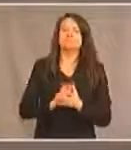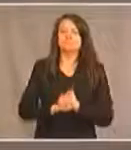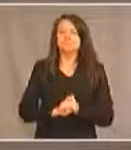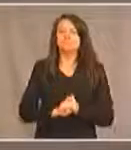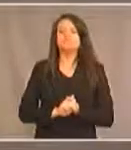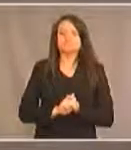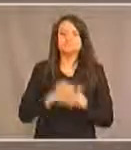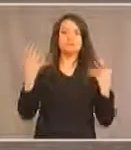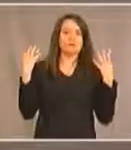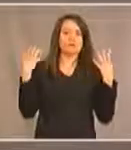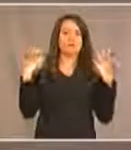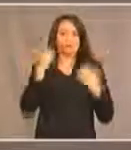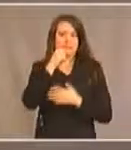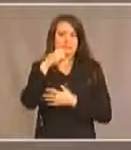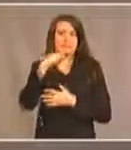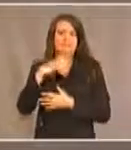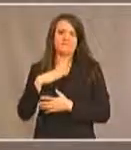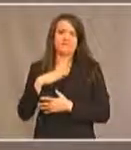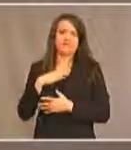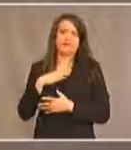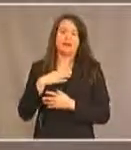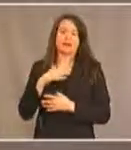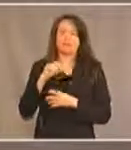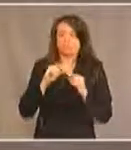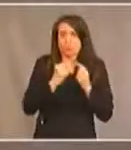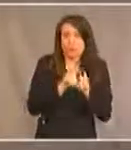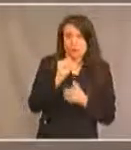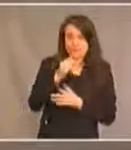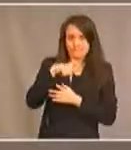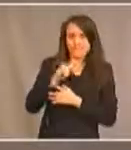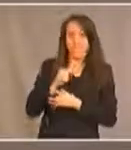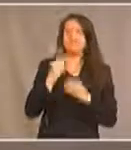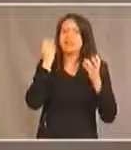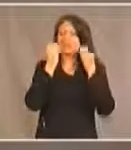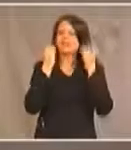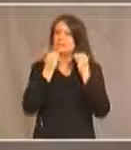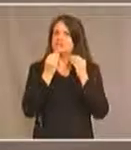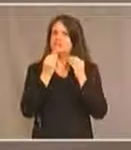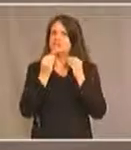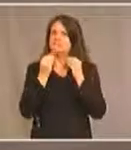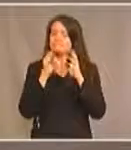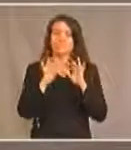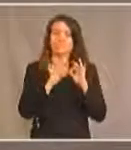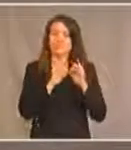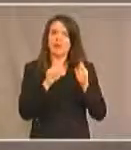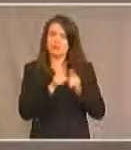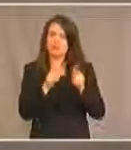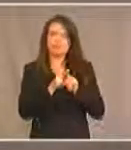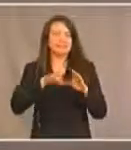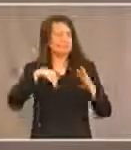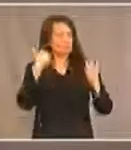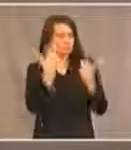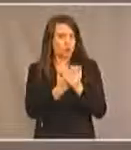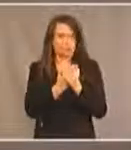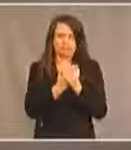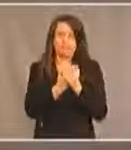Le conseil des femmes de l'APN y réfléchit et veillera à ce que toutes les